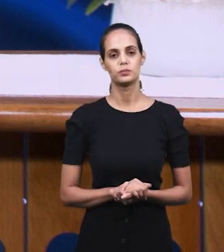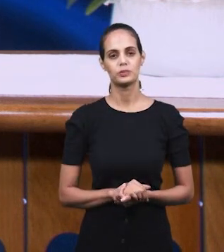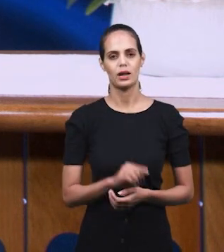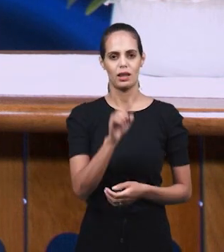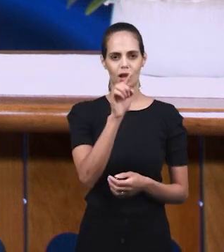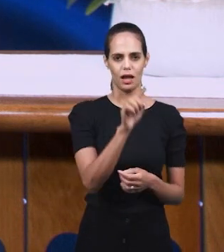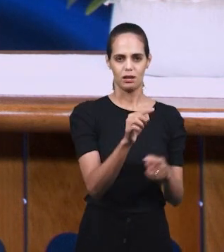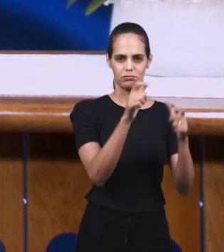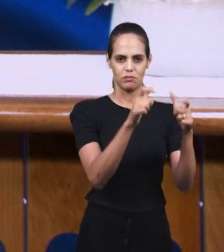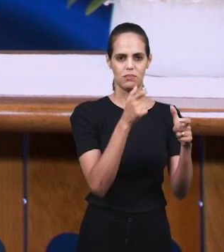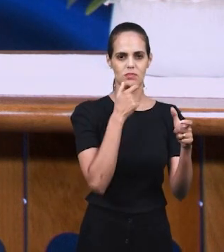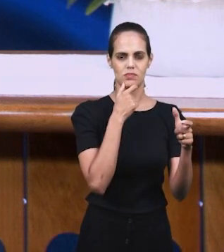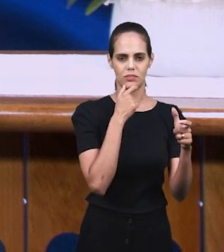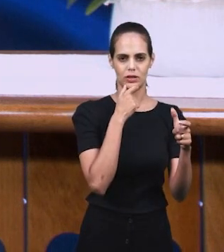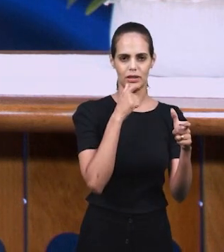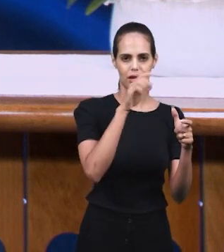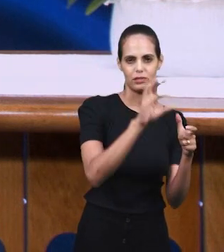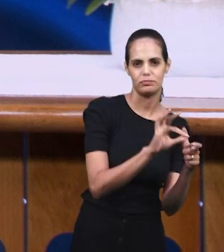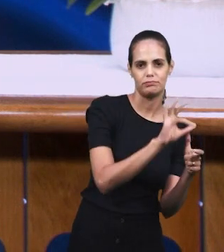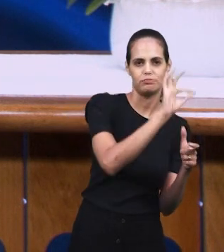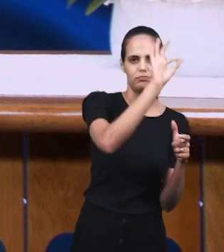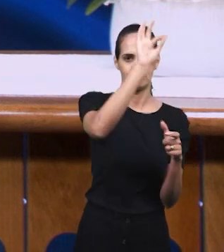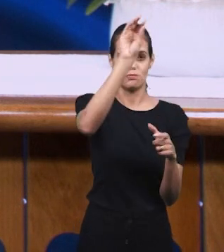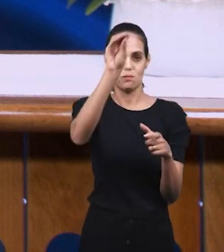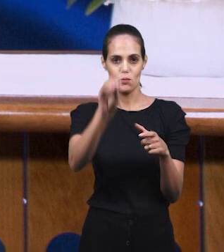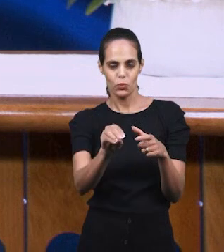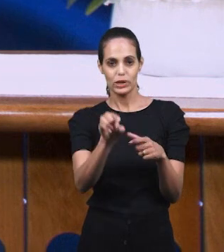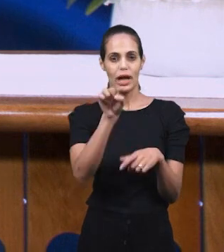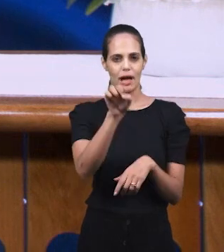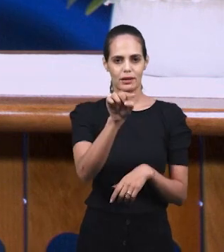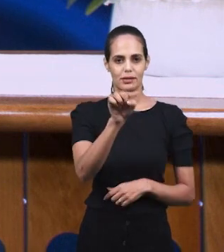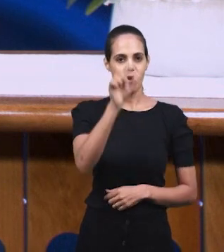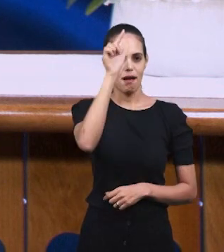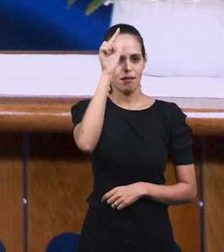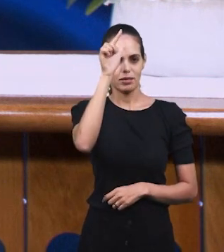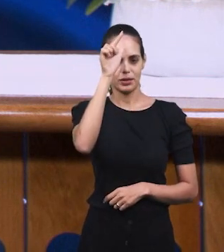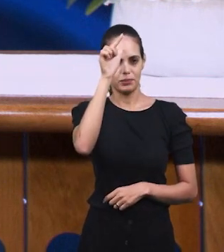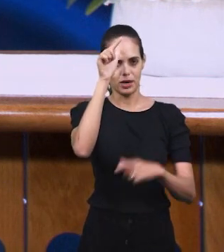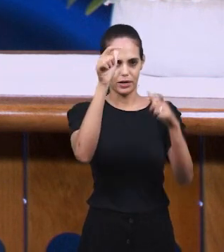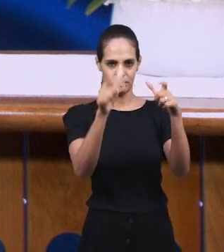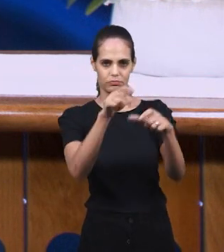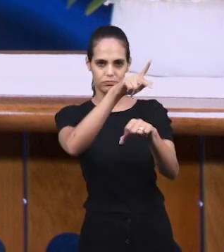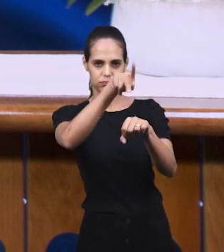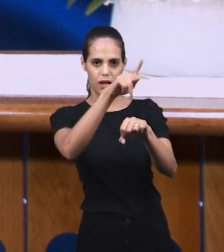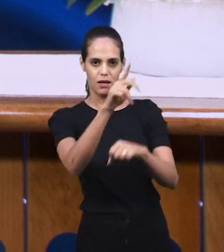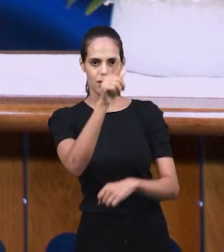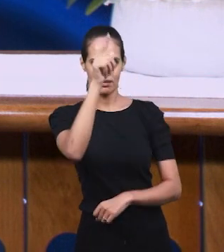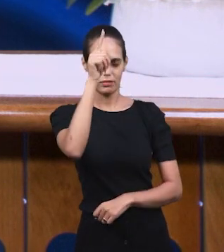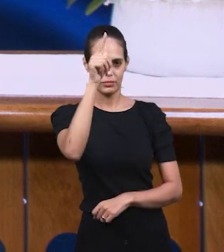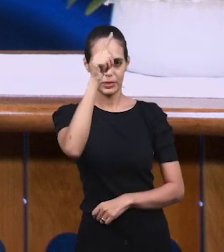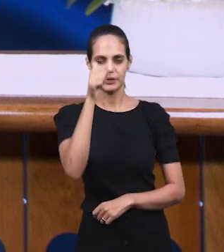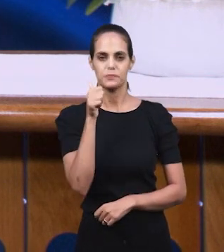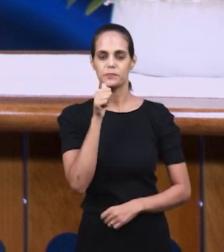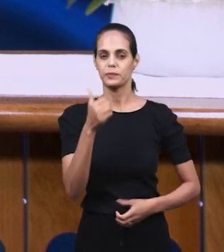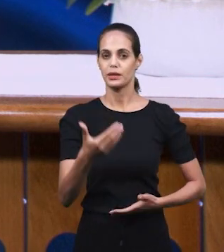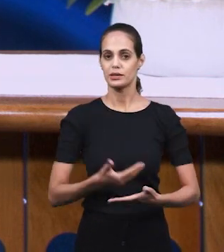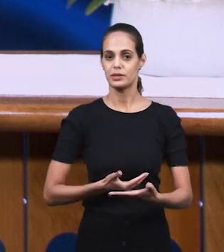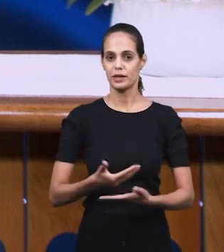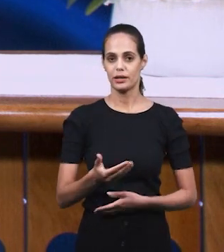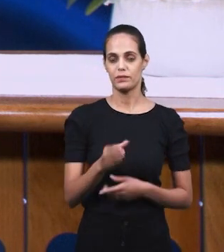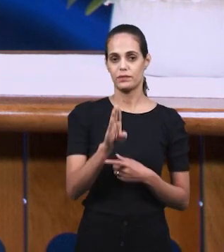Англии в Германию, и услышим свидетельство нашей сестры Бьянки, Бьянка Уитсел,